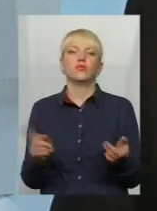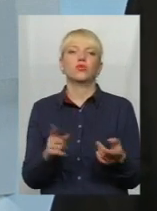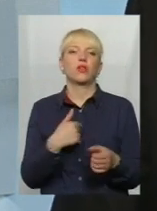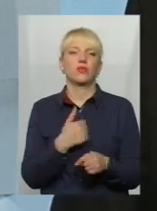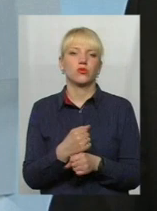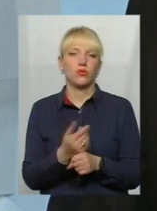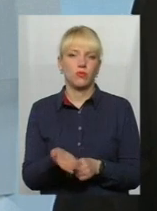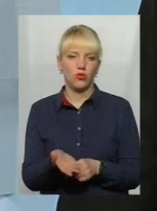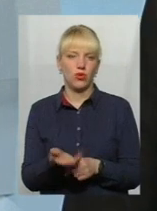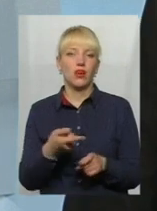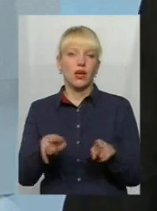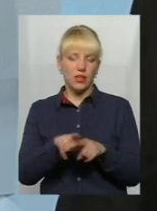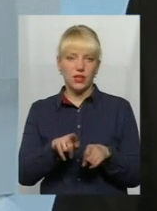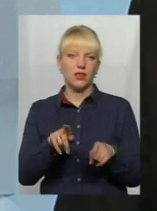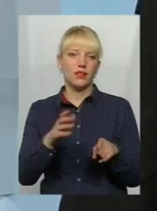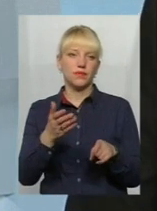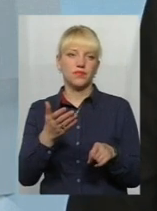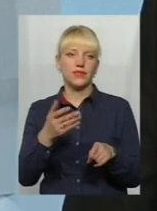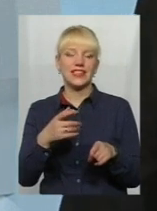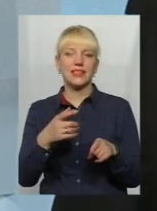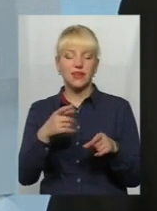так виходить, що рішення не завжди, скажімо так,